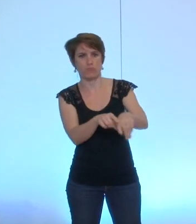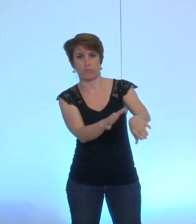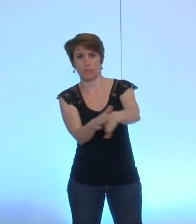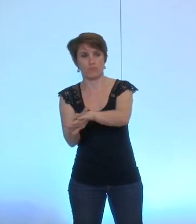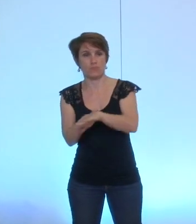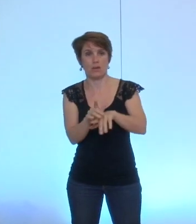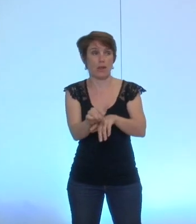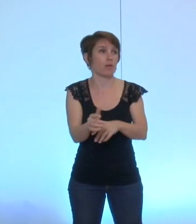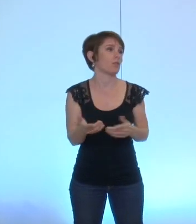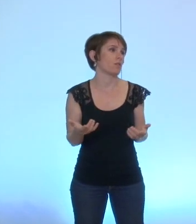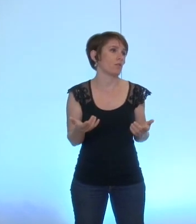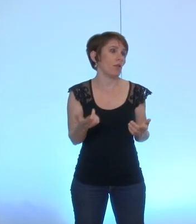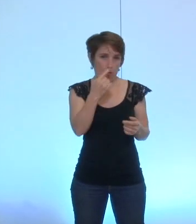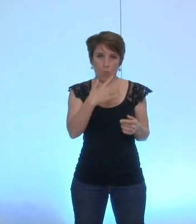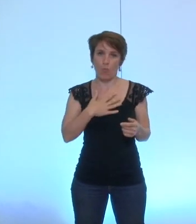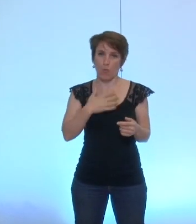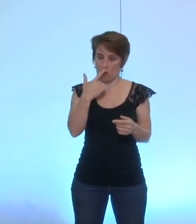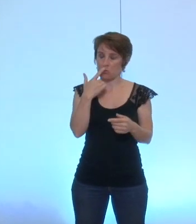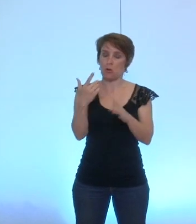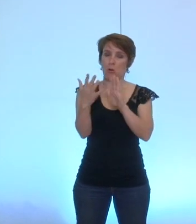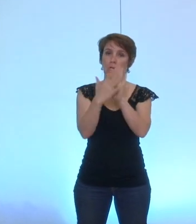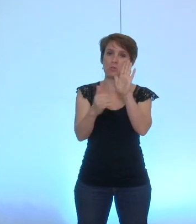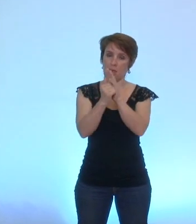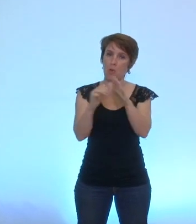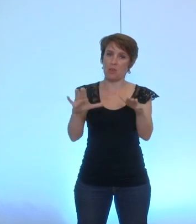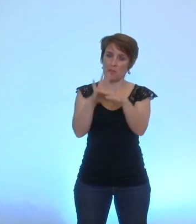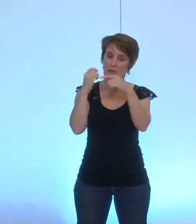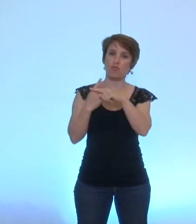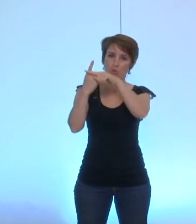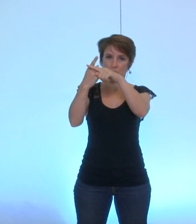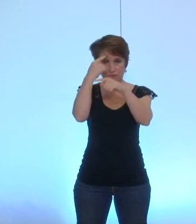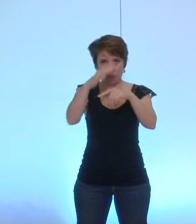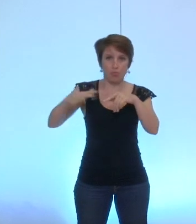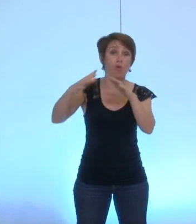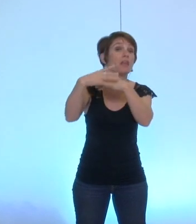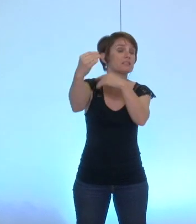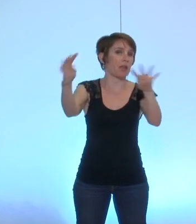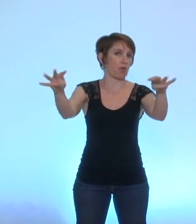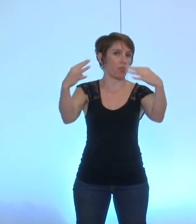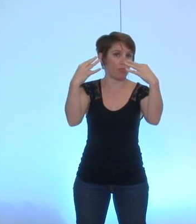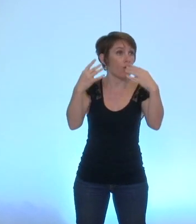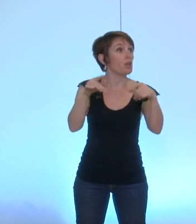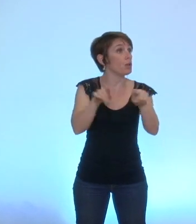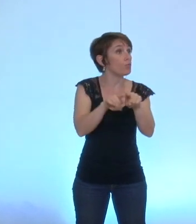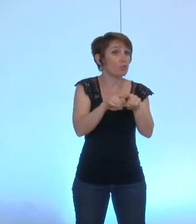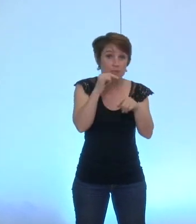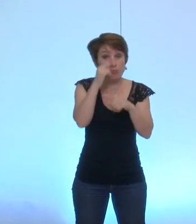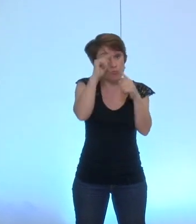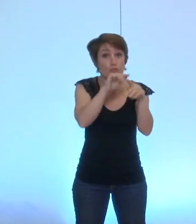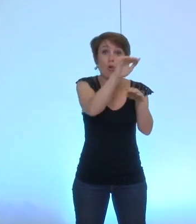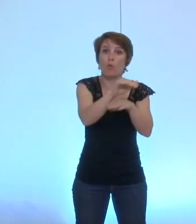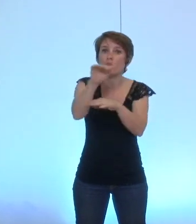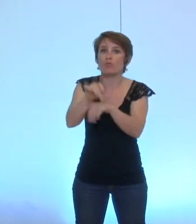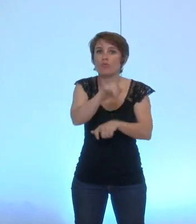de donner je pense un signal positif à l'extérieur et aussi de protéger les élus qui n'auraient pas fait attention ça peut arriver à un